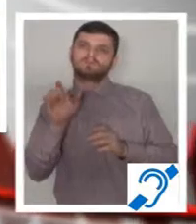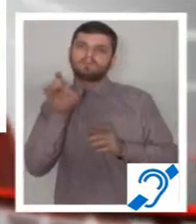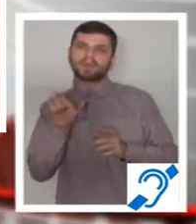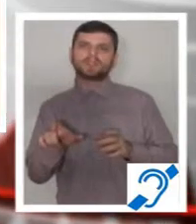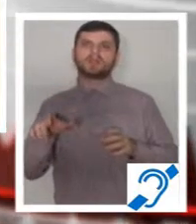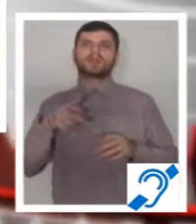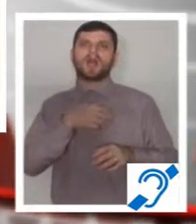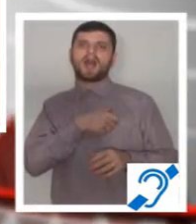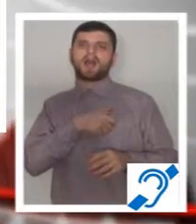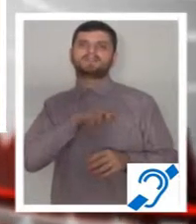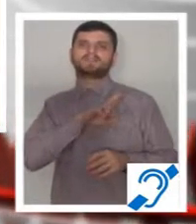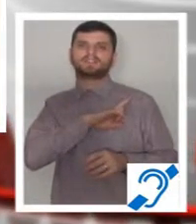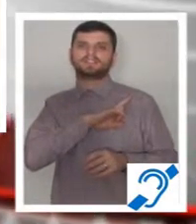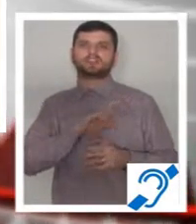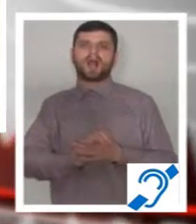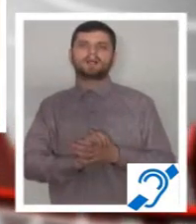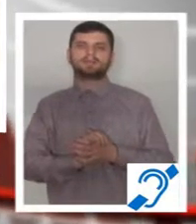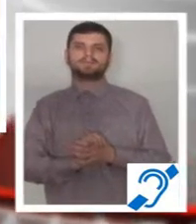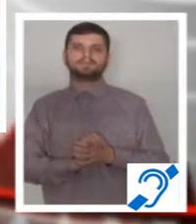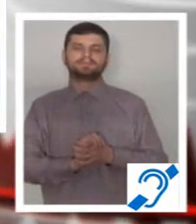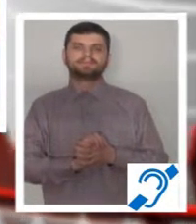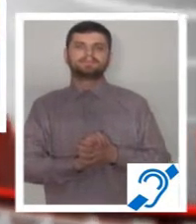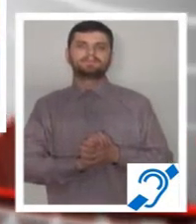de asistență socială din cadrul primăriei.